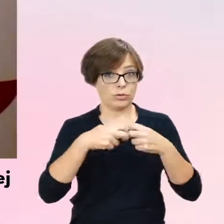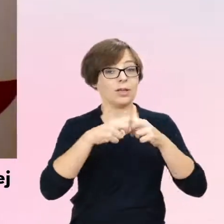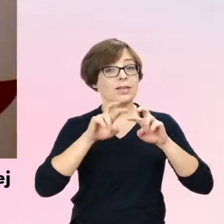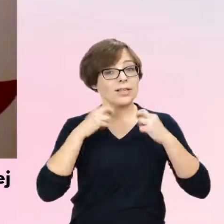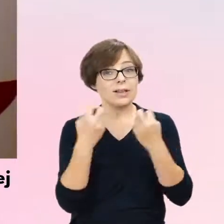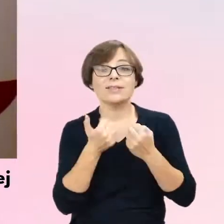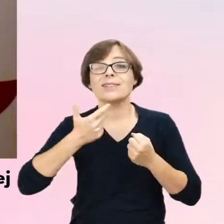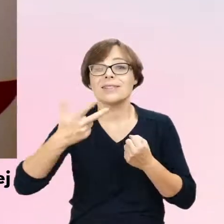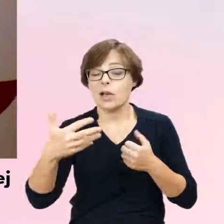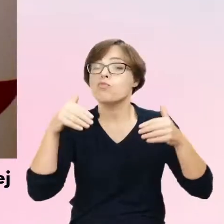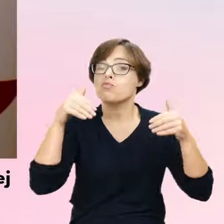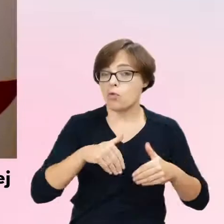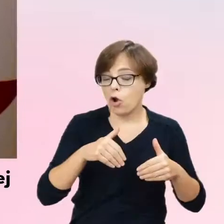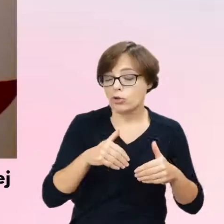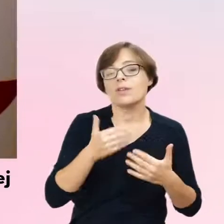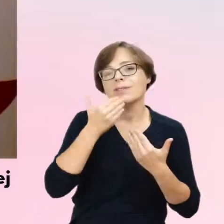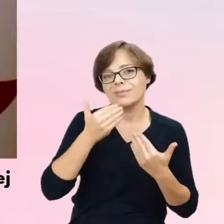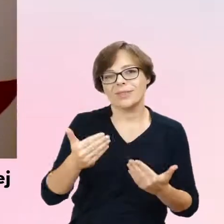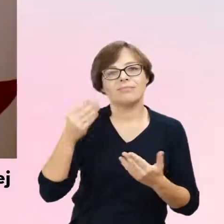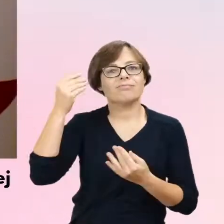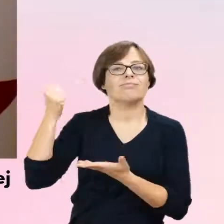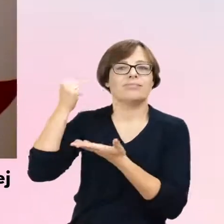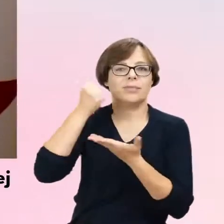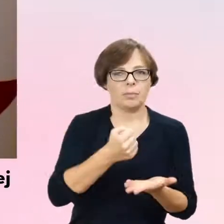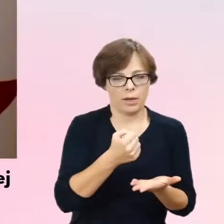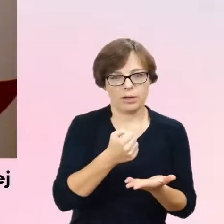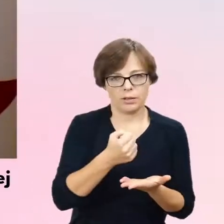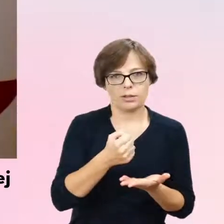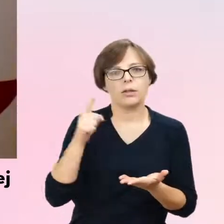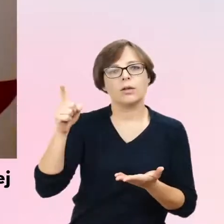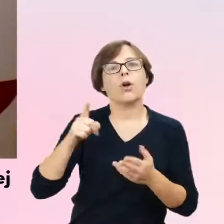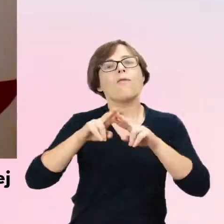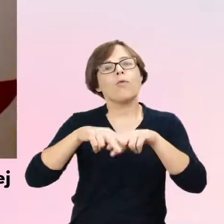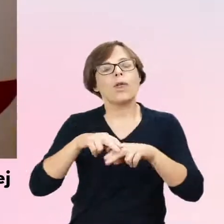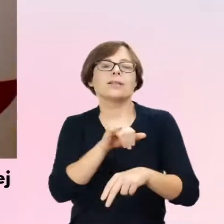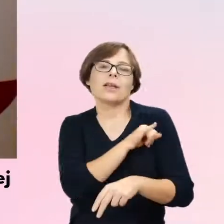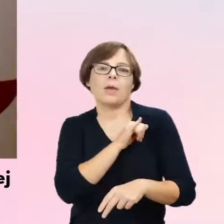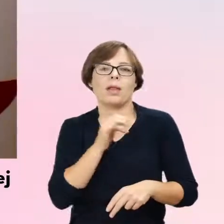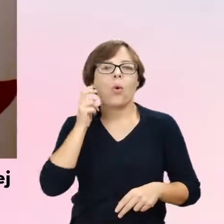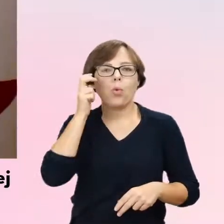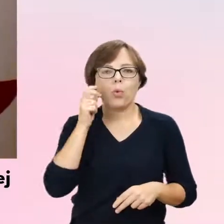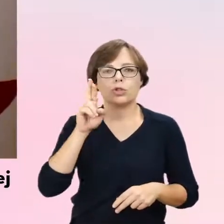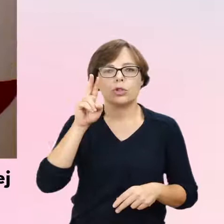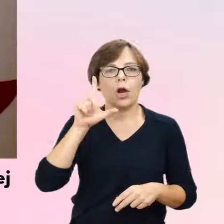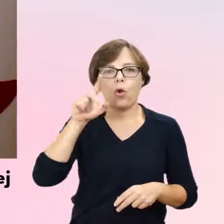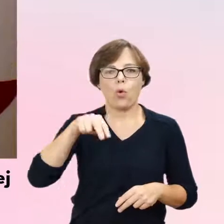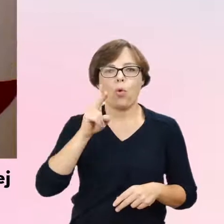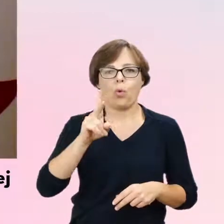całego jest możliwe dziękuję finansowemu wsparciu Fundacji imienia Róży Luksem.